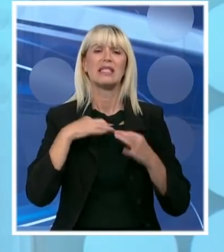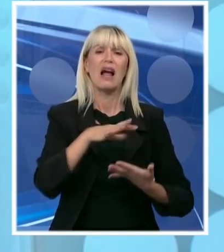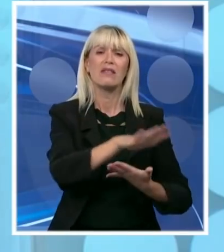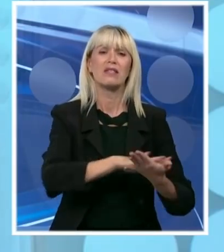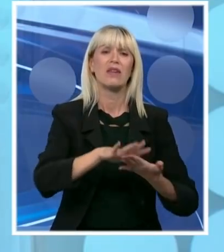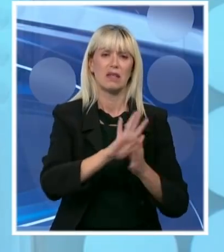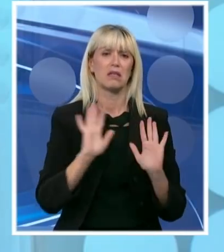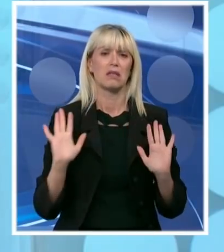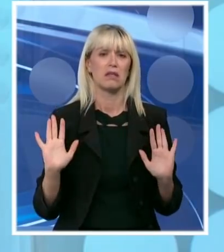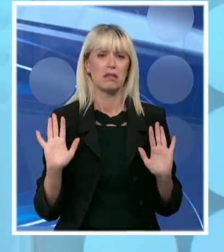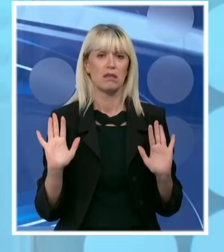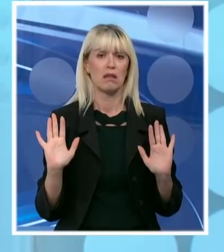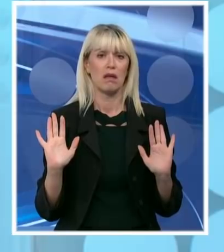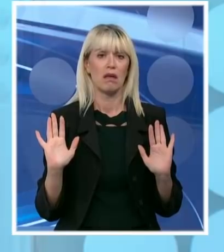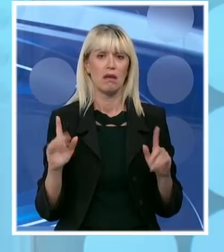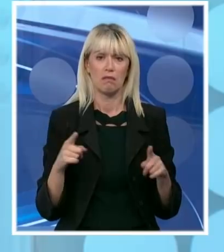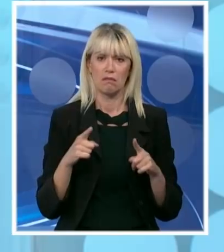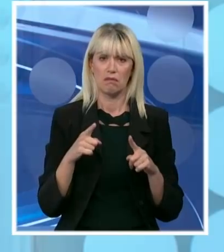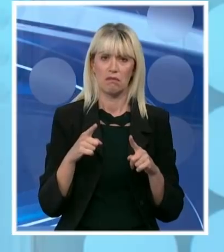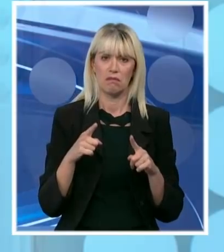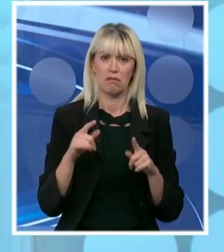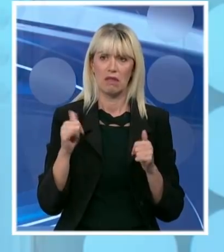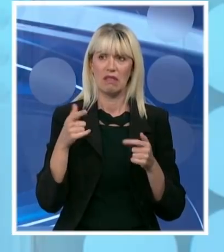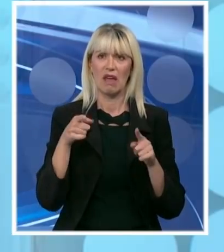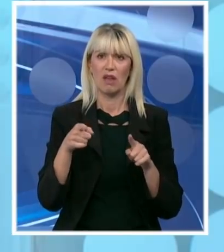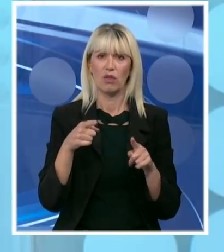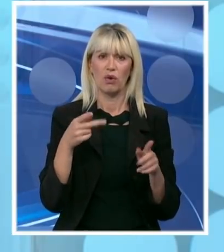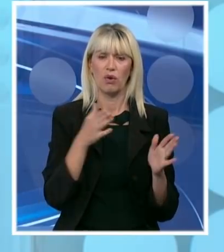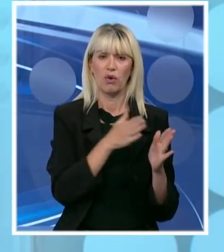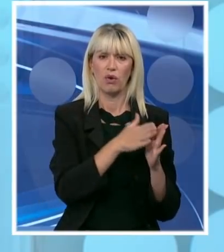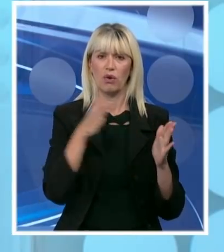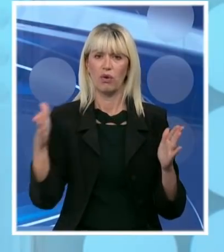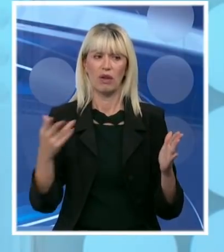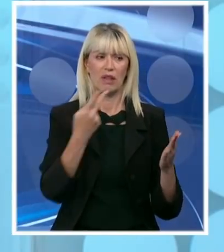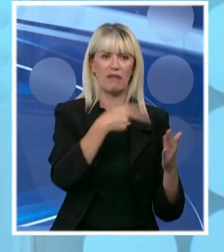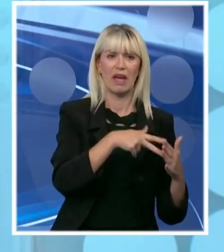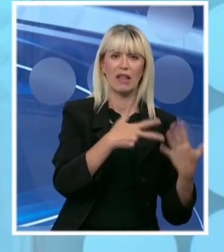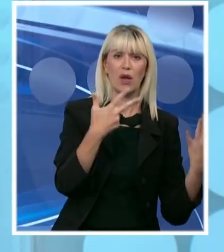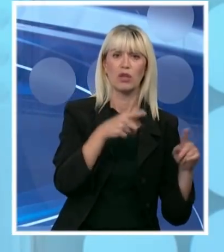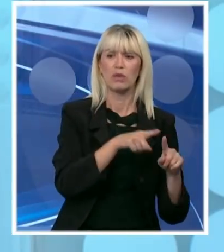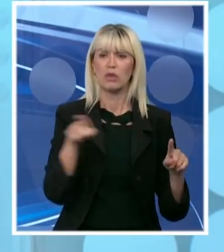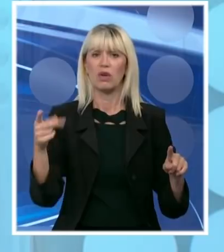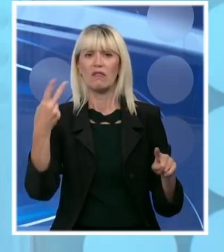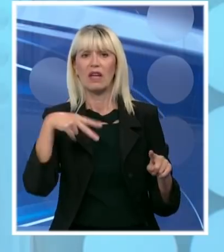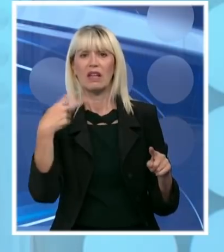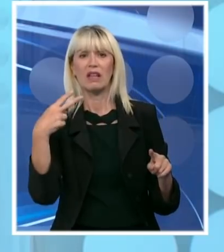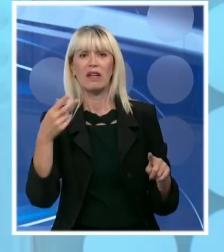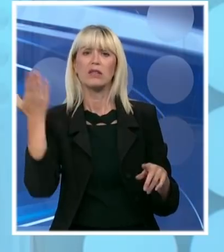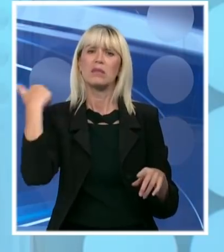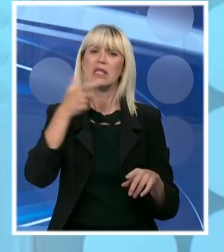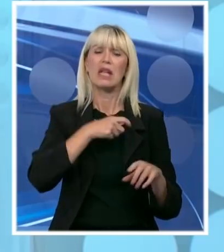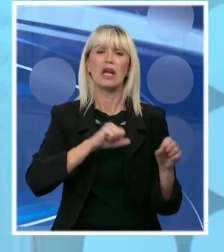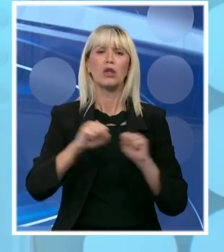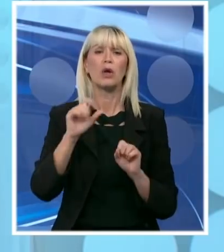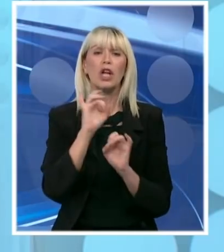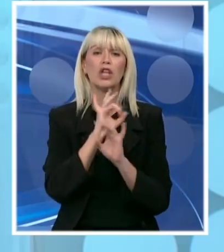brojevima govorimo. Jer nam to govorite vi direktori od 2008. do 2012. koji niste nili linoleum u liftu promenili. Što bi rekao Zlatibor